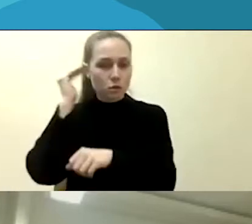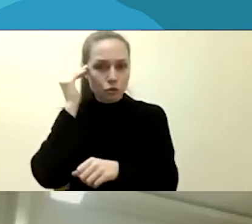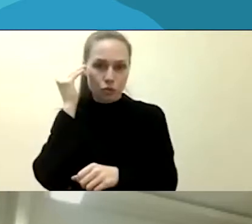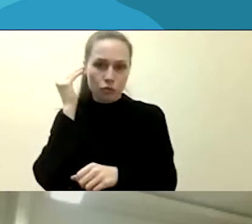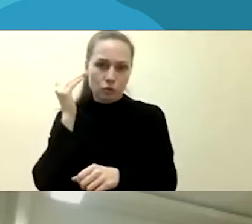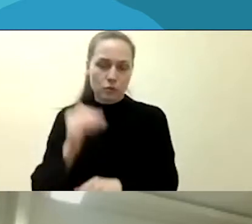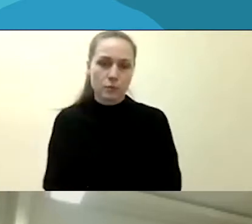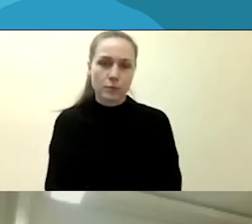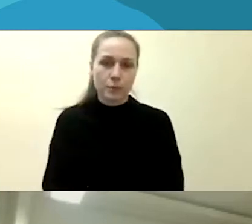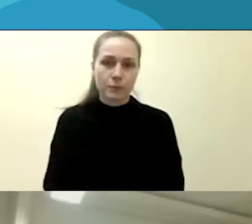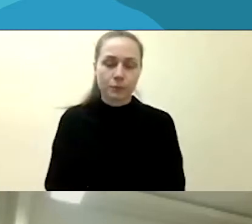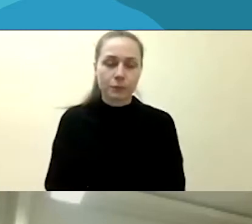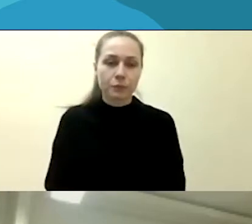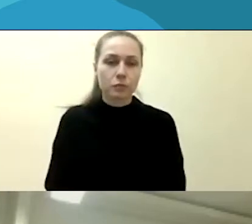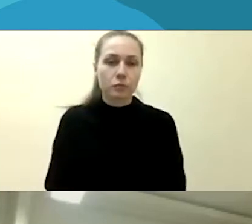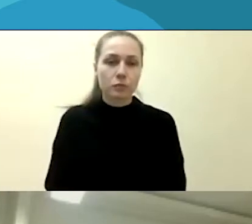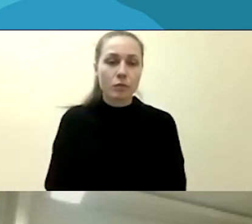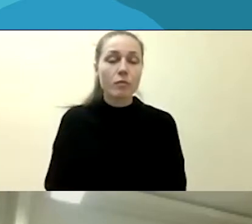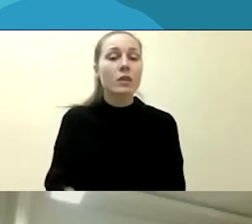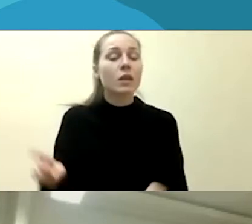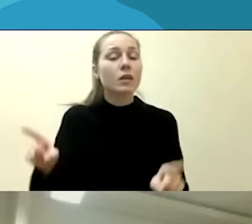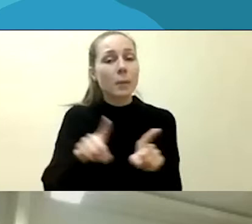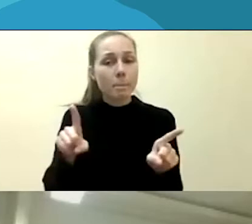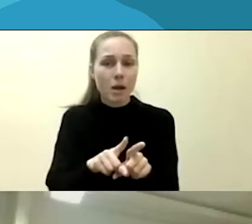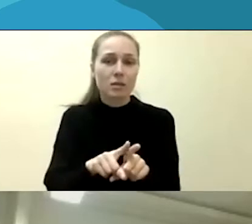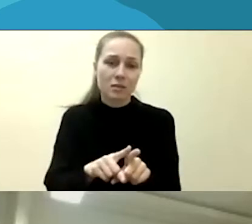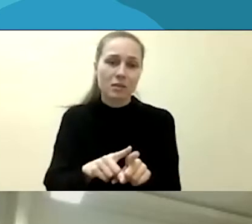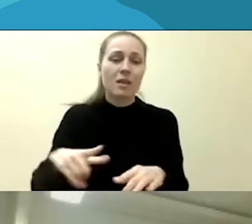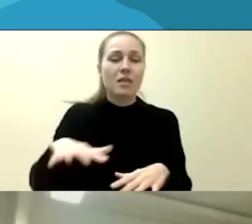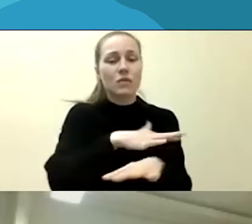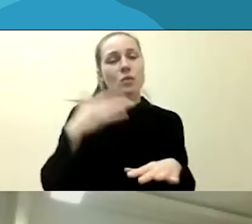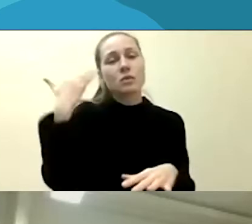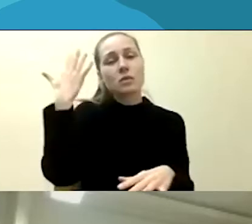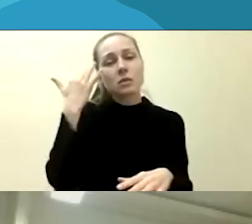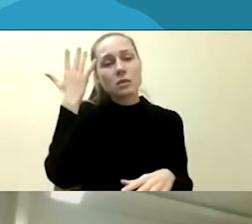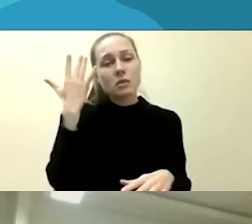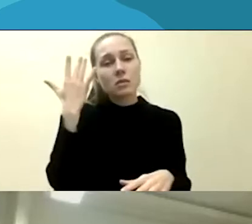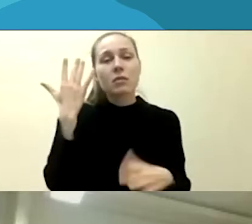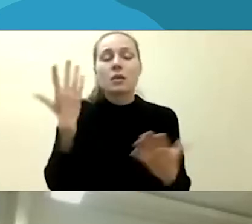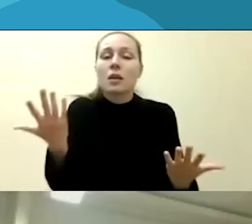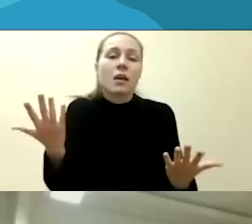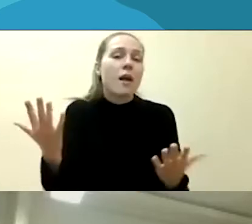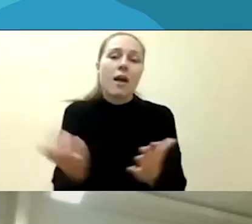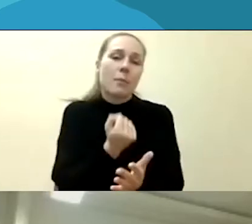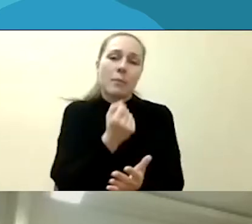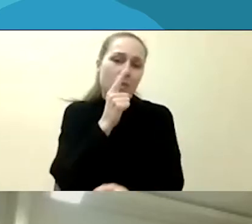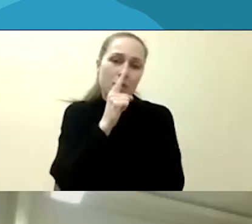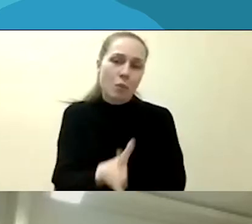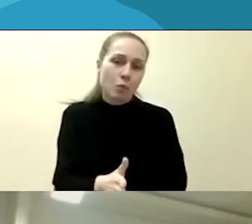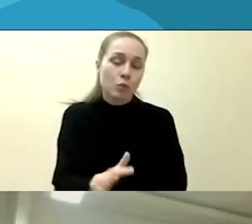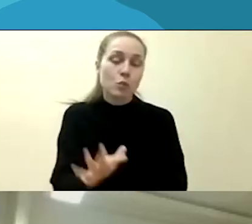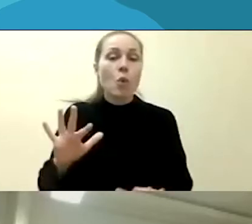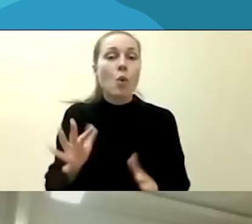Taip pat vyrauje įsitikinimas, kad vis tiek nieko nepasieksiu. Jeigu kažkam